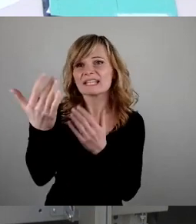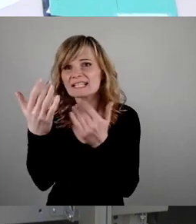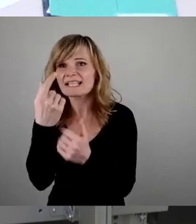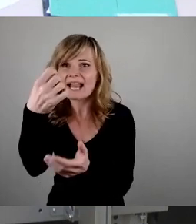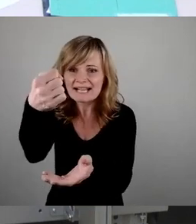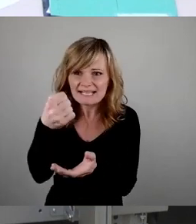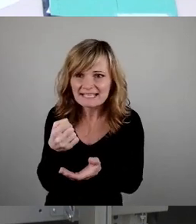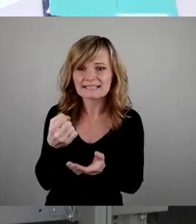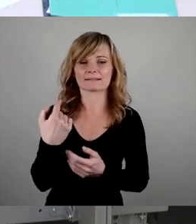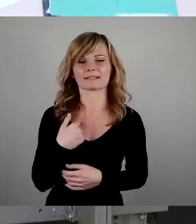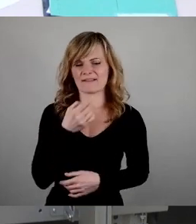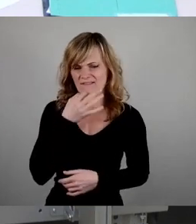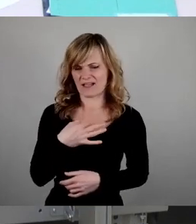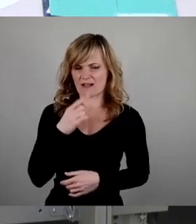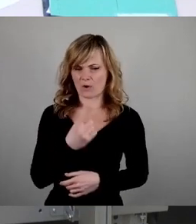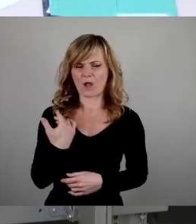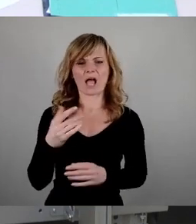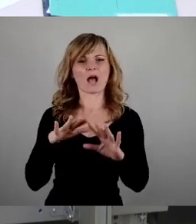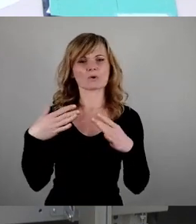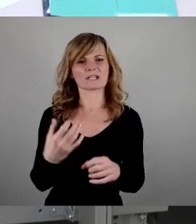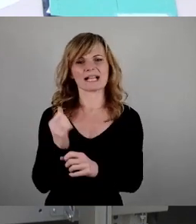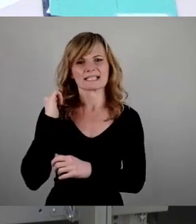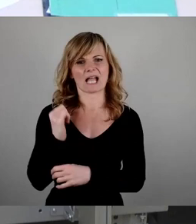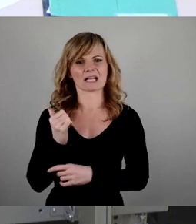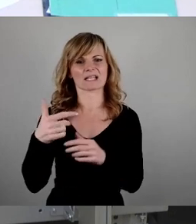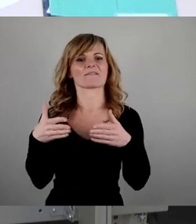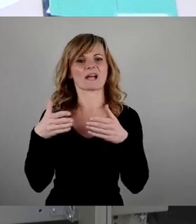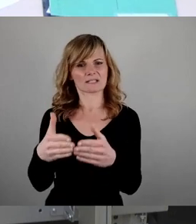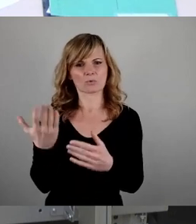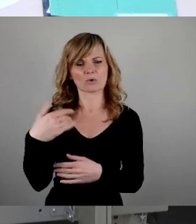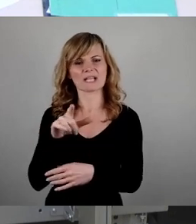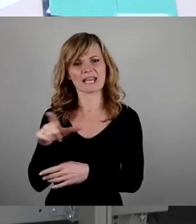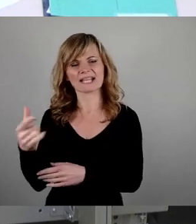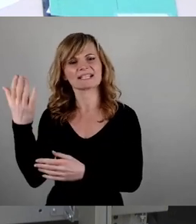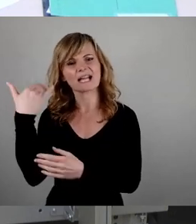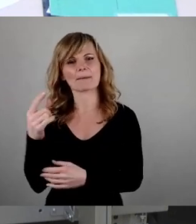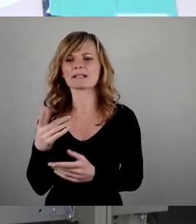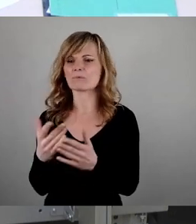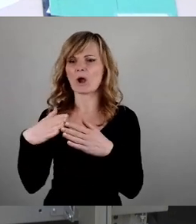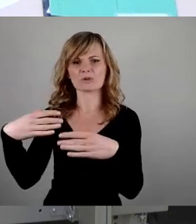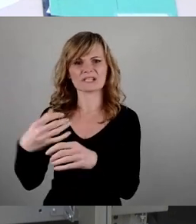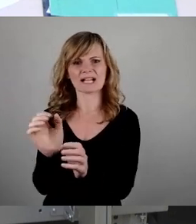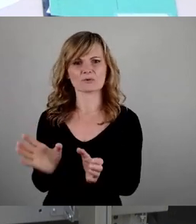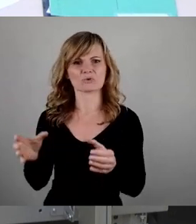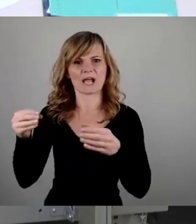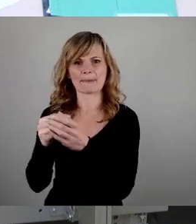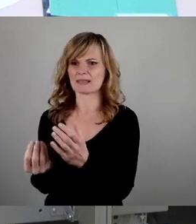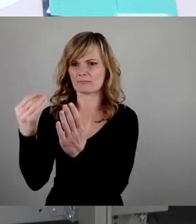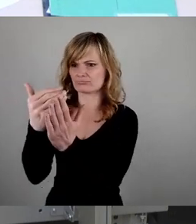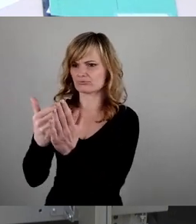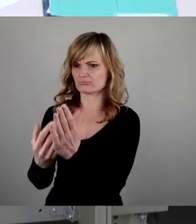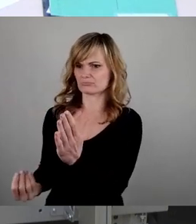dann natürlich auch, wo die haushaltstragende Fraktion der Linke gewesen war beim Haushalt zusammenstellen, da hat man das vergessen, da hat man auch zu